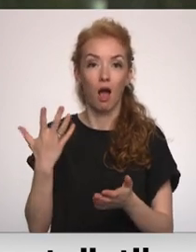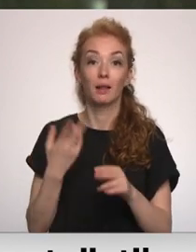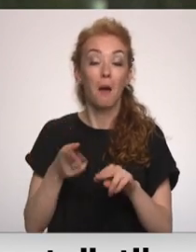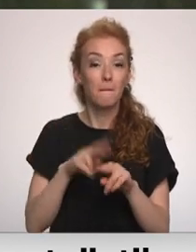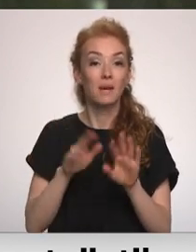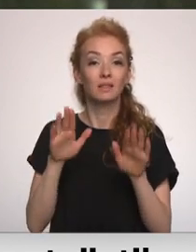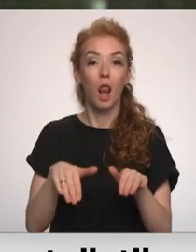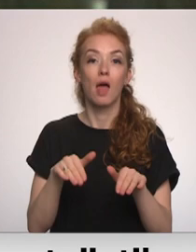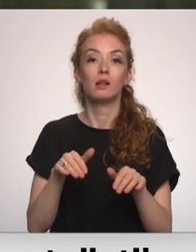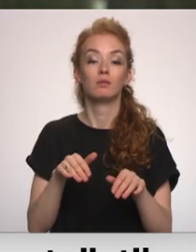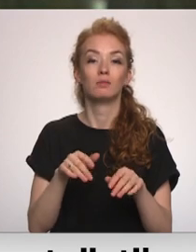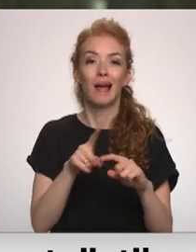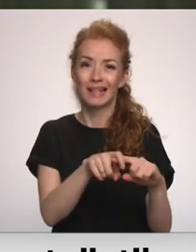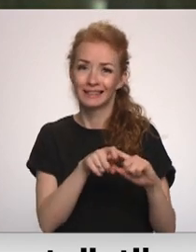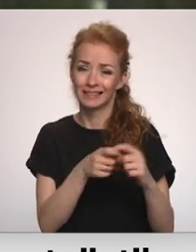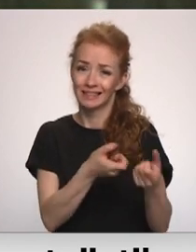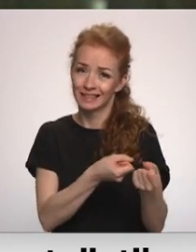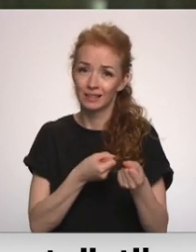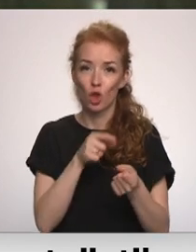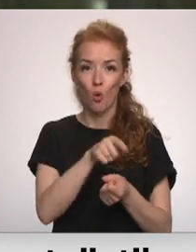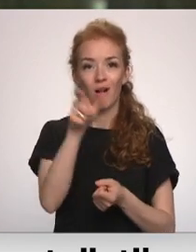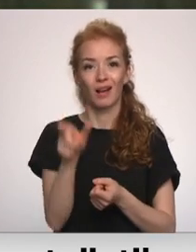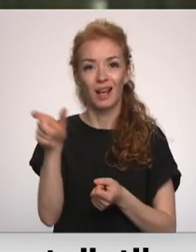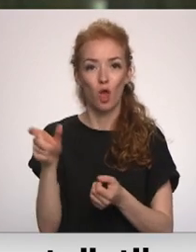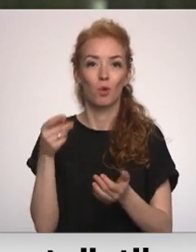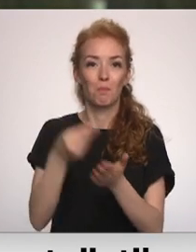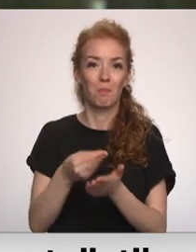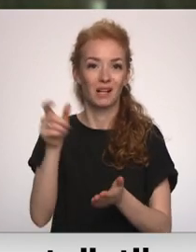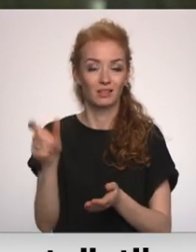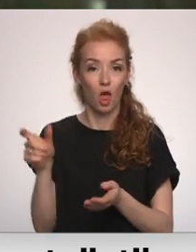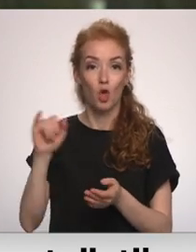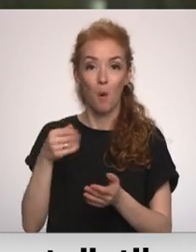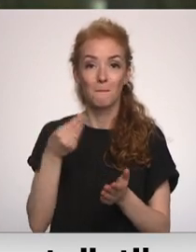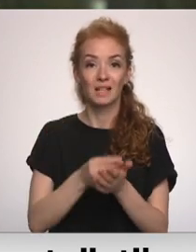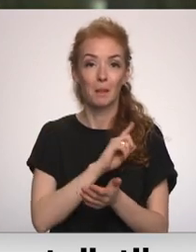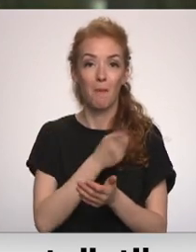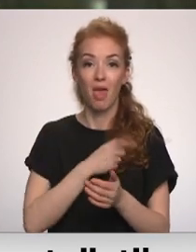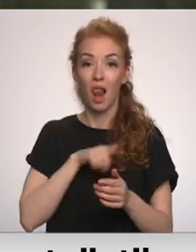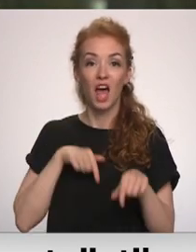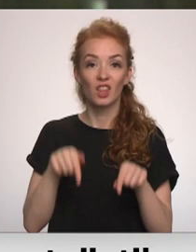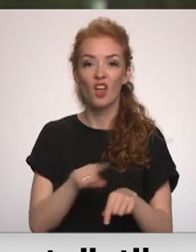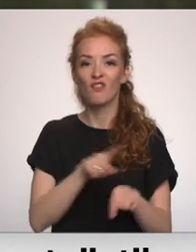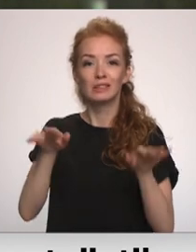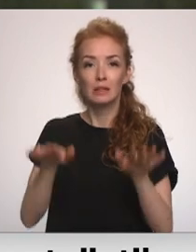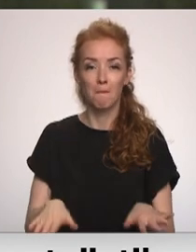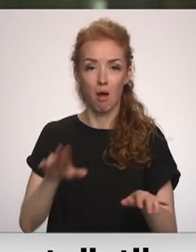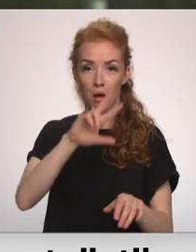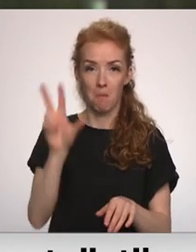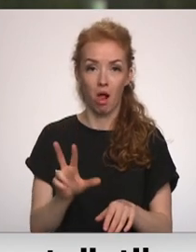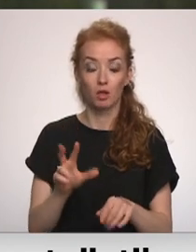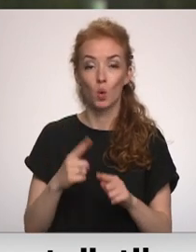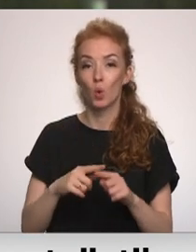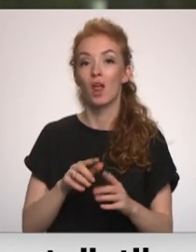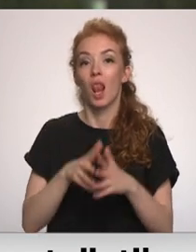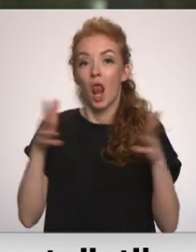Tas tāpēc, lai noturētu to cilvēku, iedzīvotāju, jo pirmspēja mums ir ļoti zeme Latvijā, zemākā Baltijā. Un arī